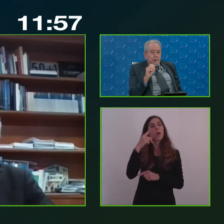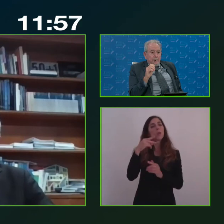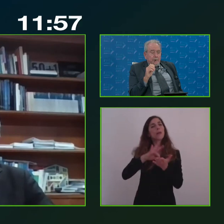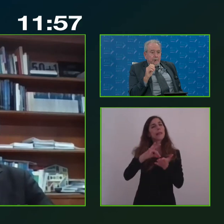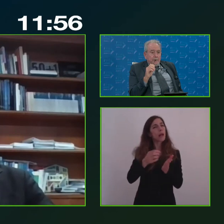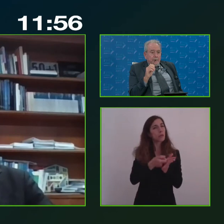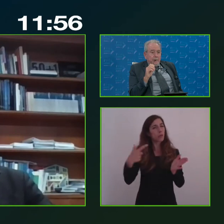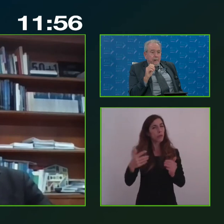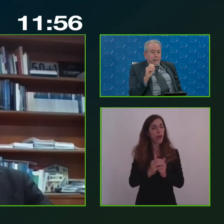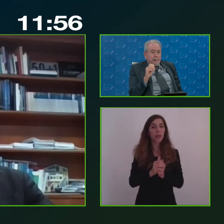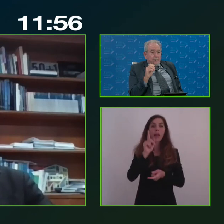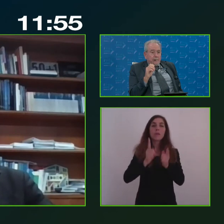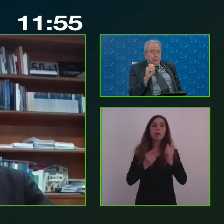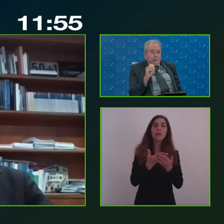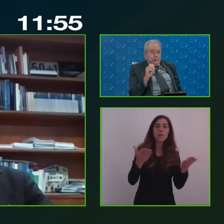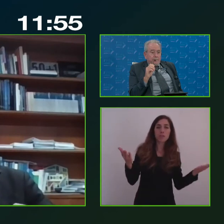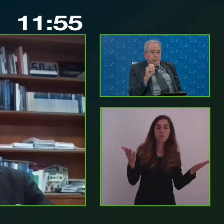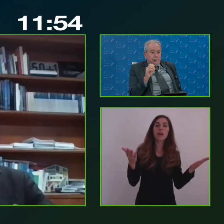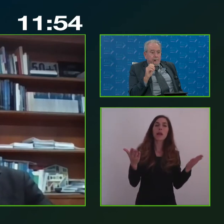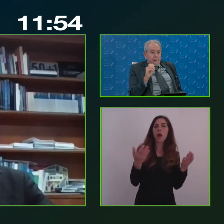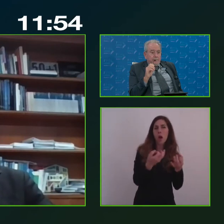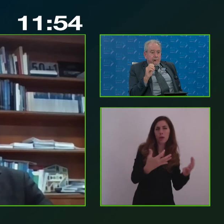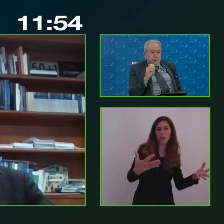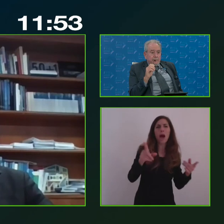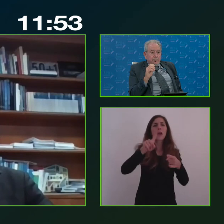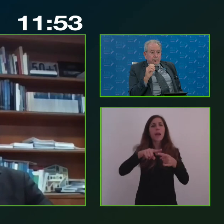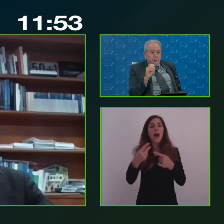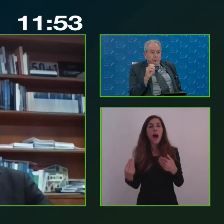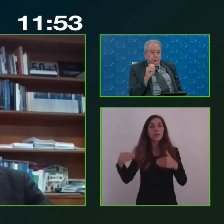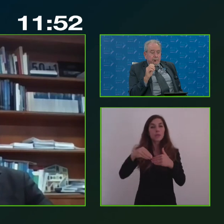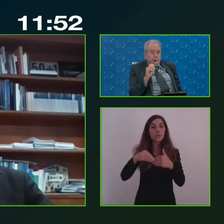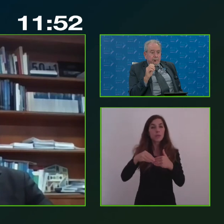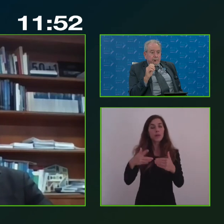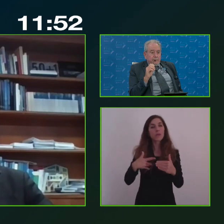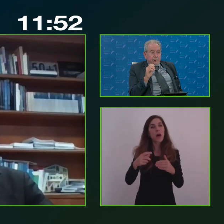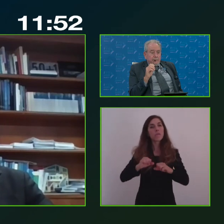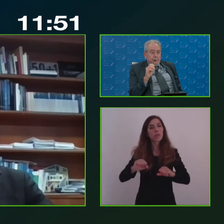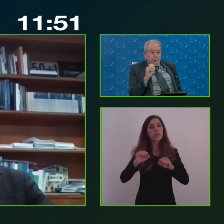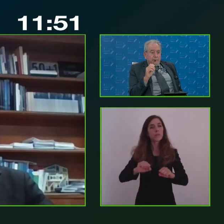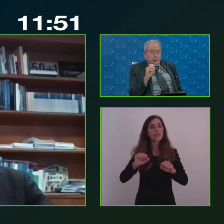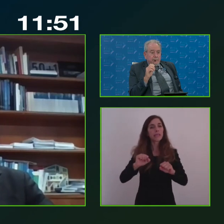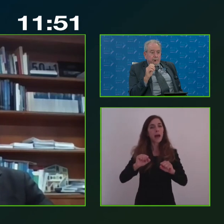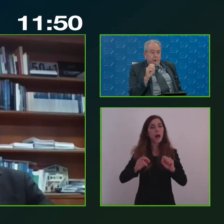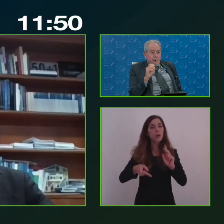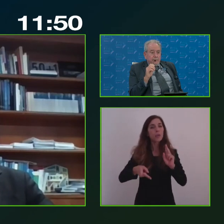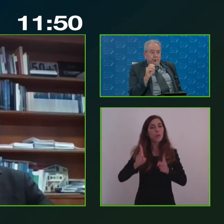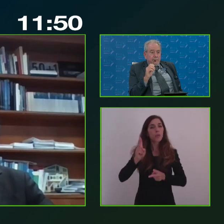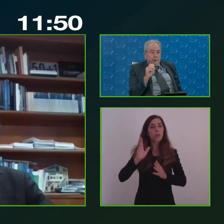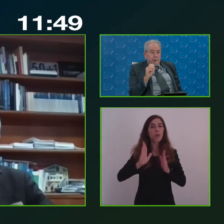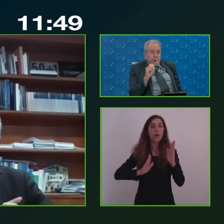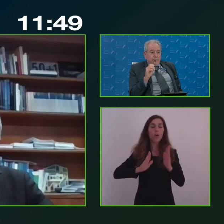sia quelle ordinarie sia quelle aggiuntive, hanno la possibilità più del passato di guidare